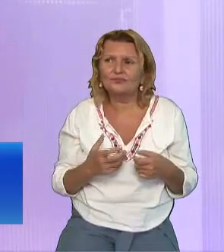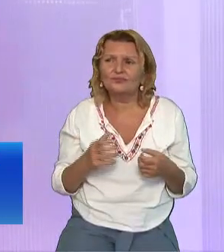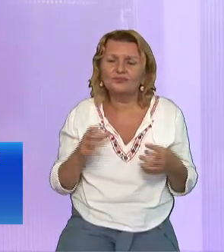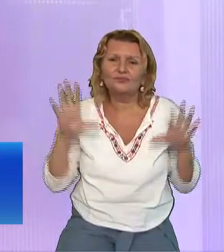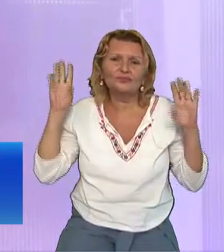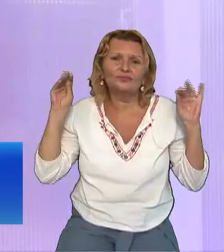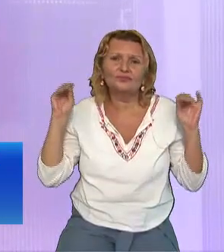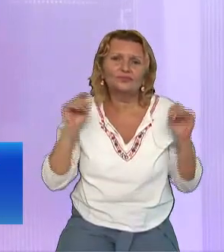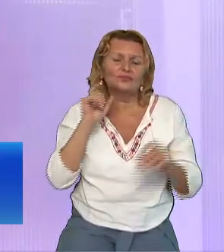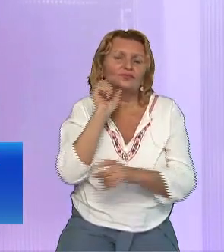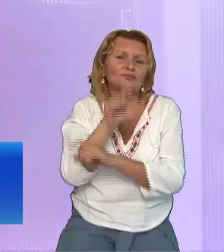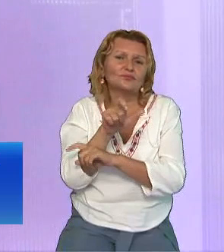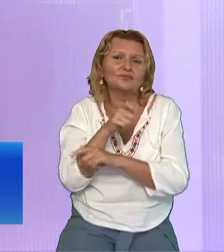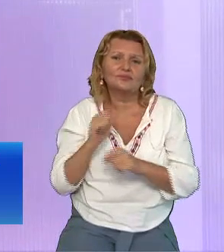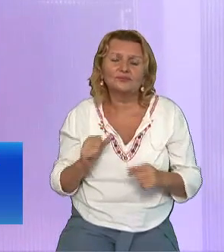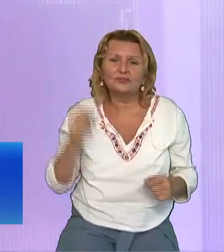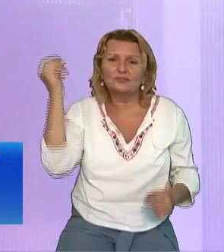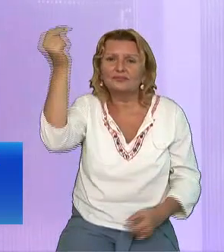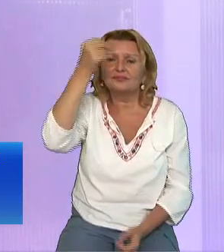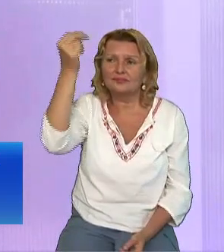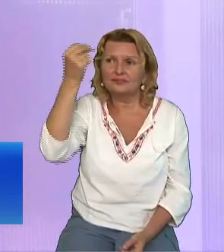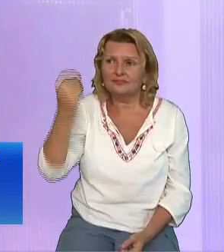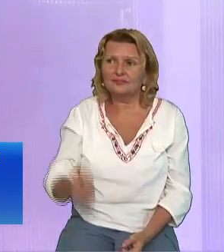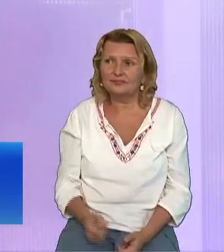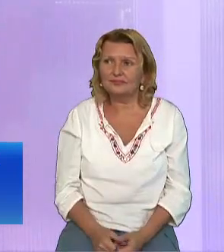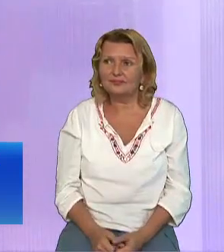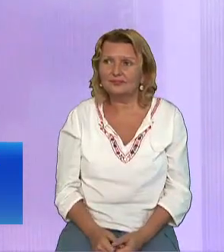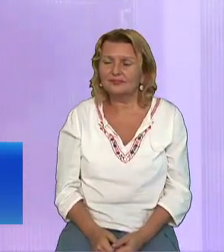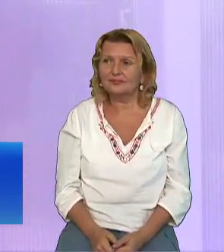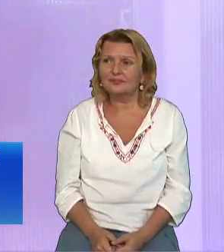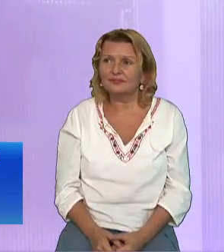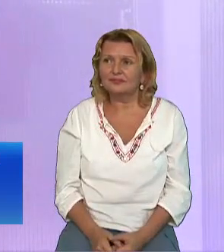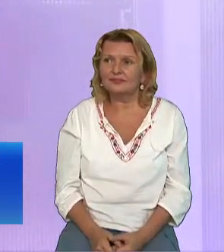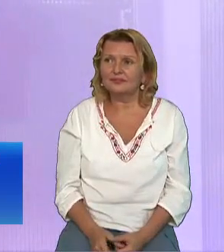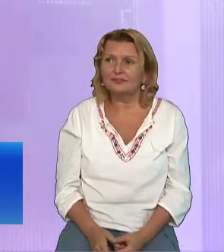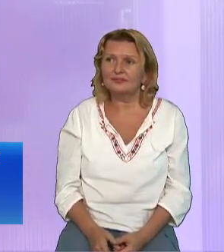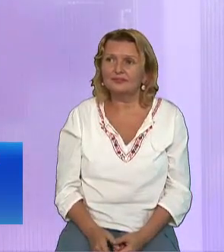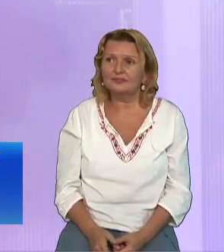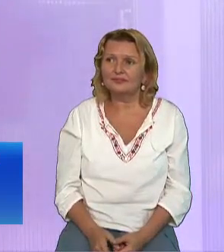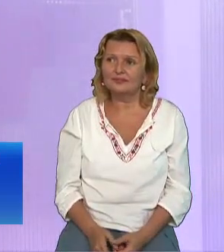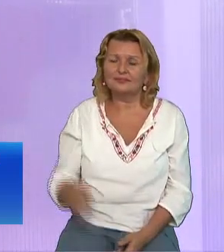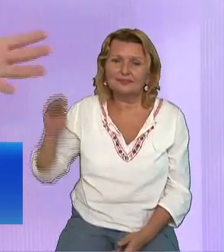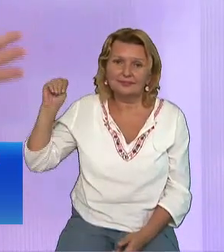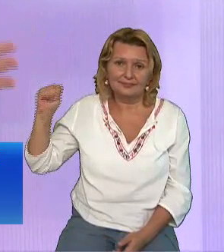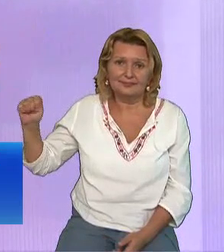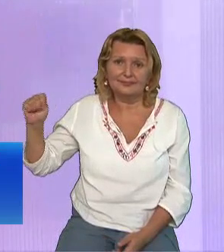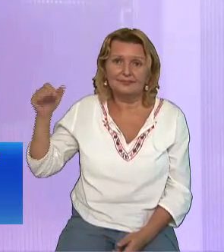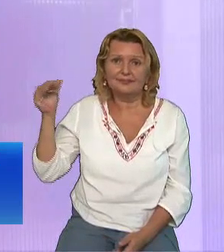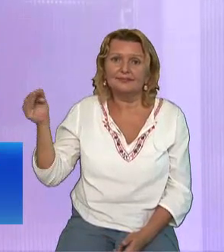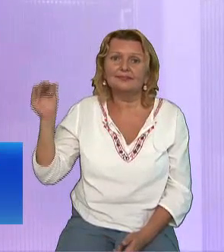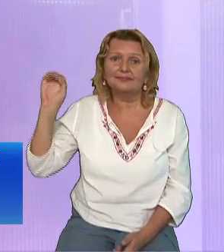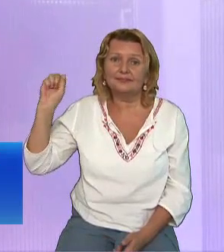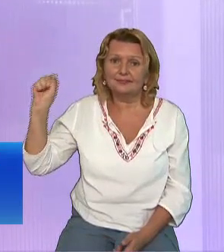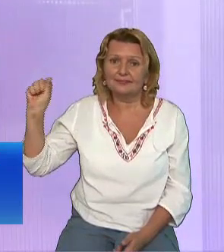trimisese tot felul de agenți ateiști În sate, în căminele culturale Să învețe pe oameni că nu este Dumnezeu Și